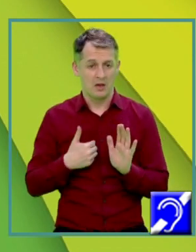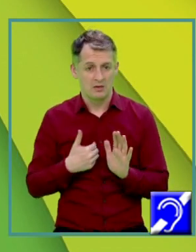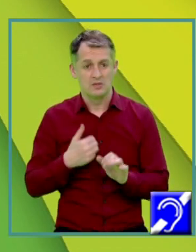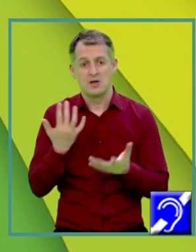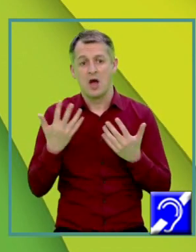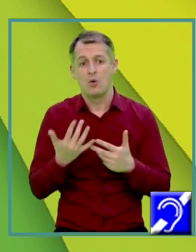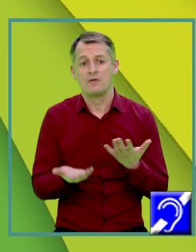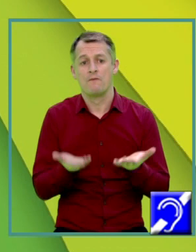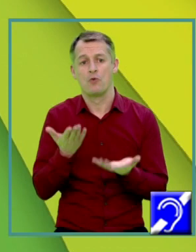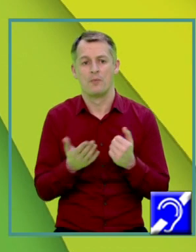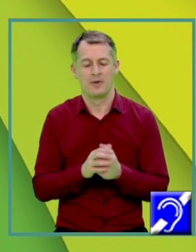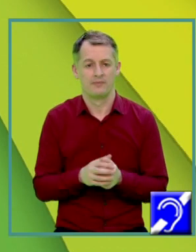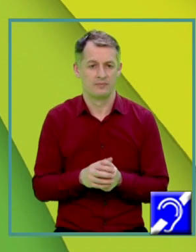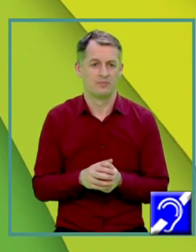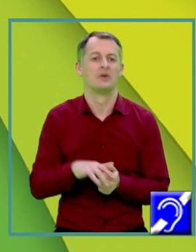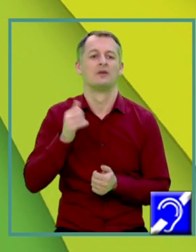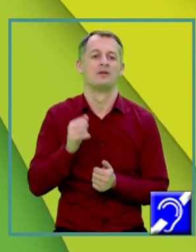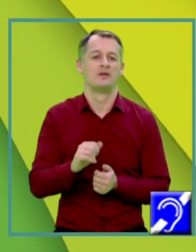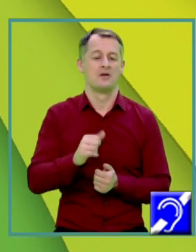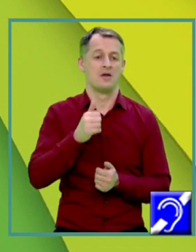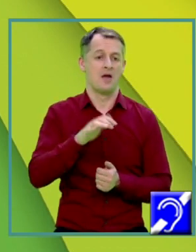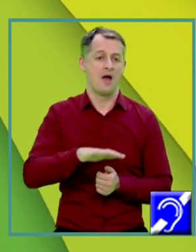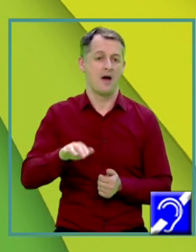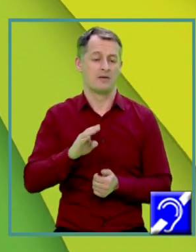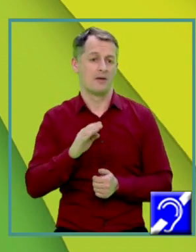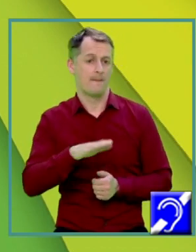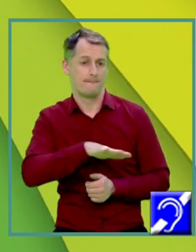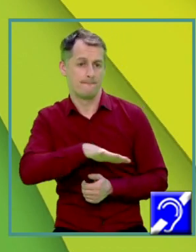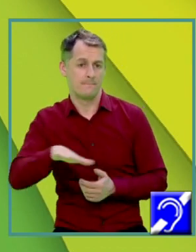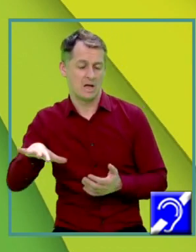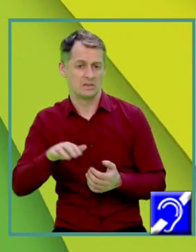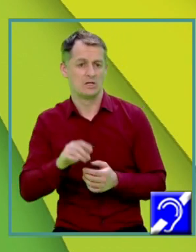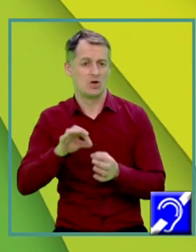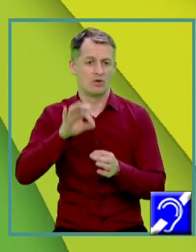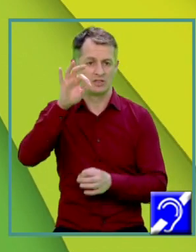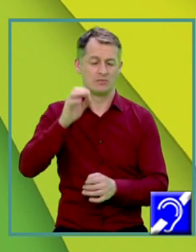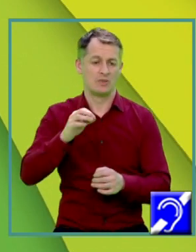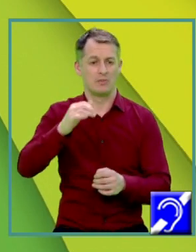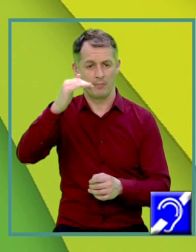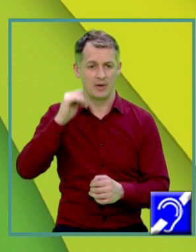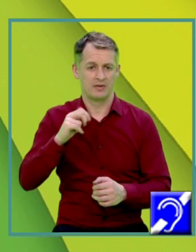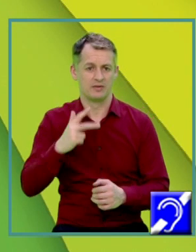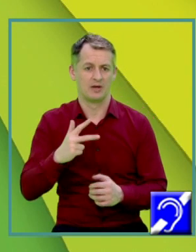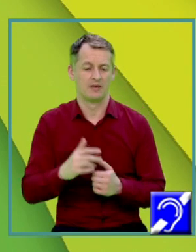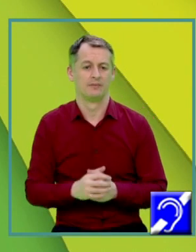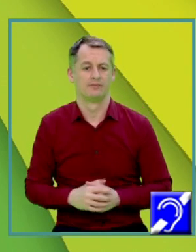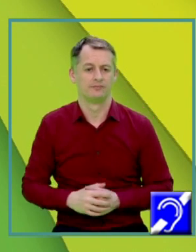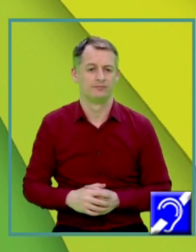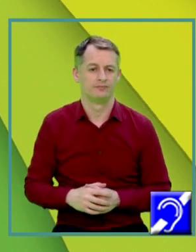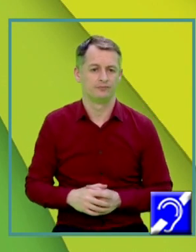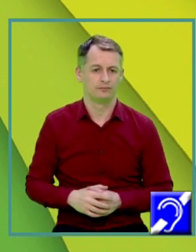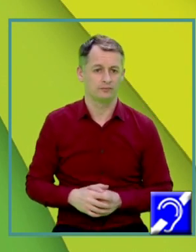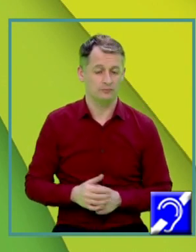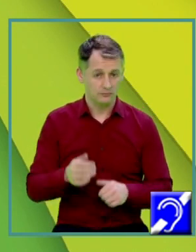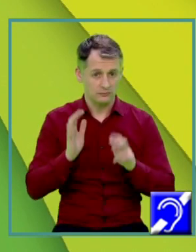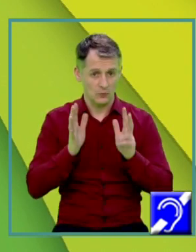Area bazei ori înălțime pe 3 Sau L la a doua ori înălțime pe 3 18 la